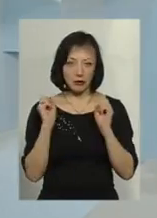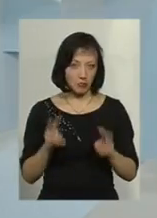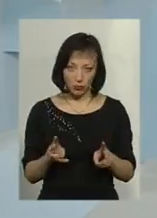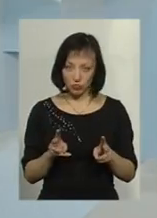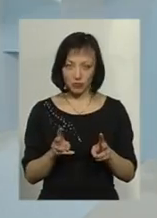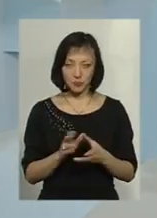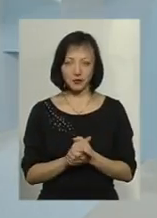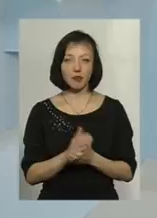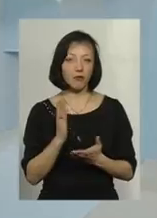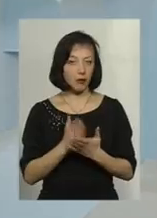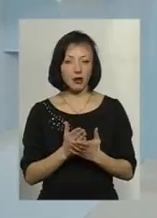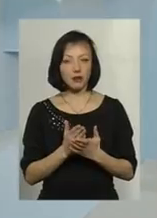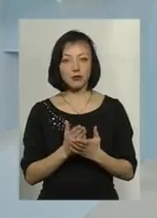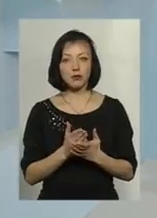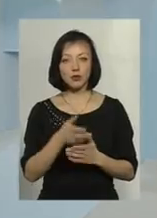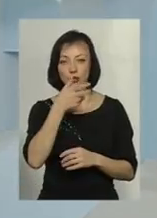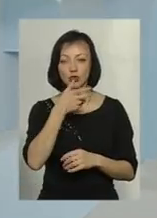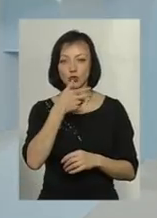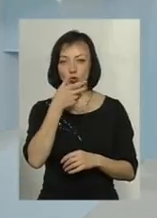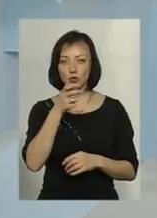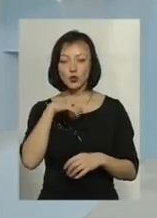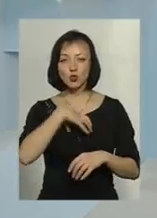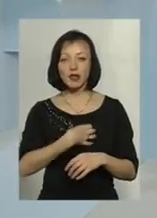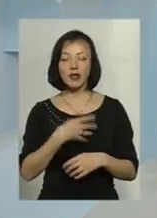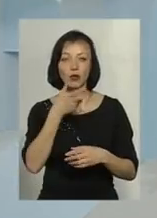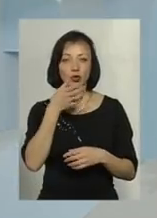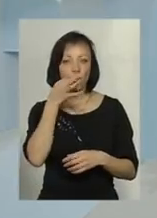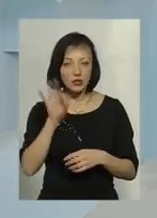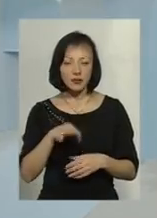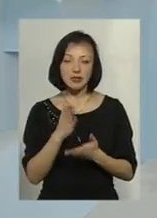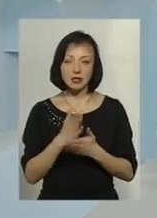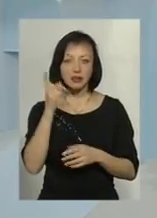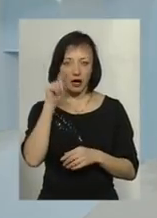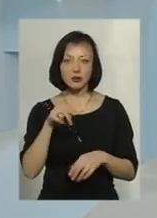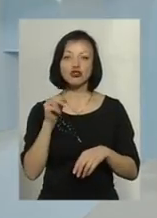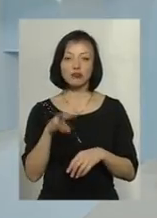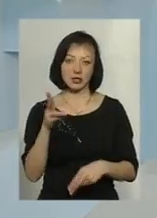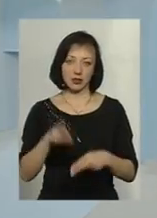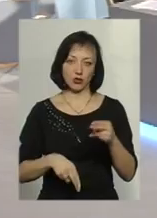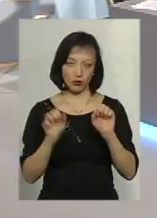маємо досить такий сумний досвід і знаємо, чим це закінчується.